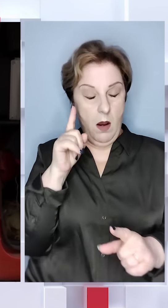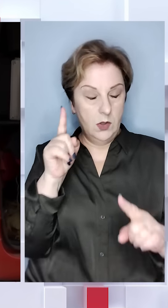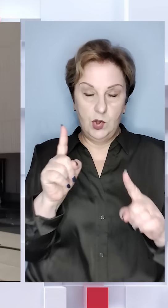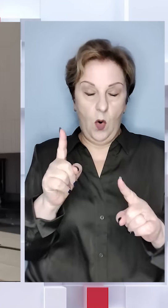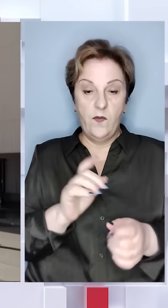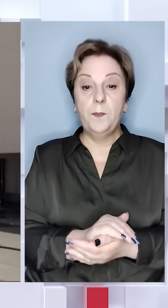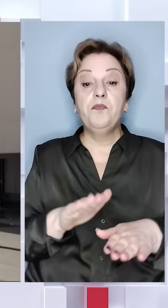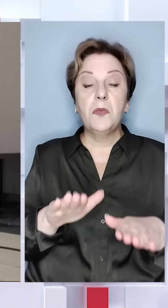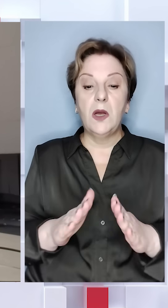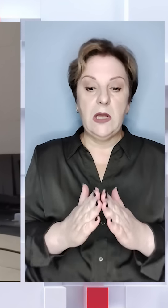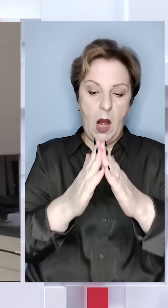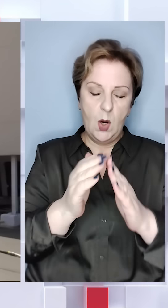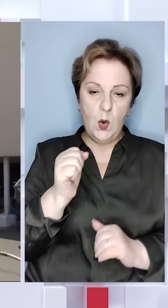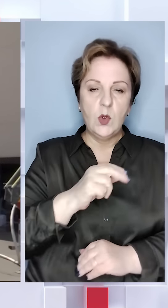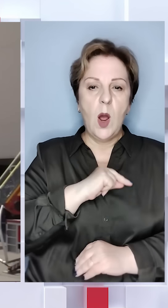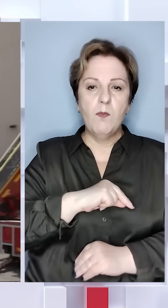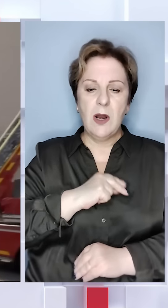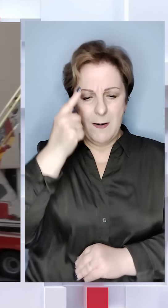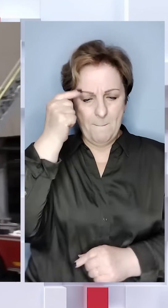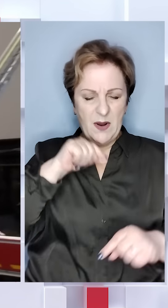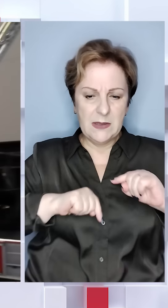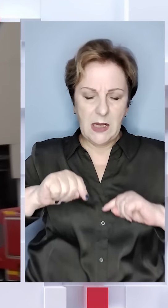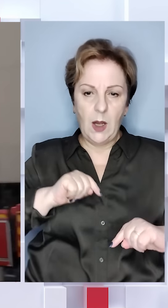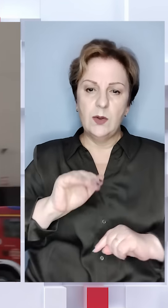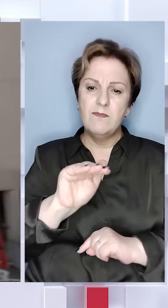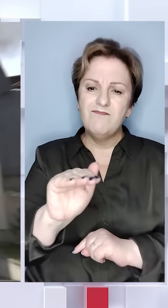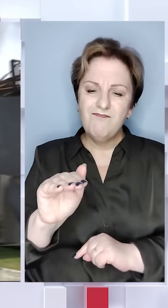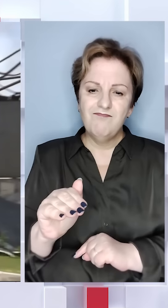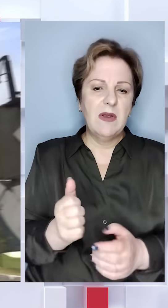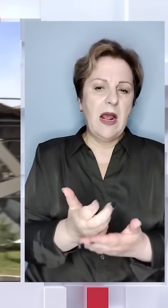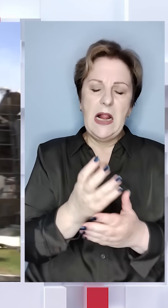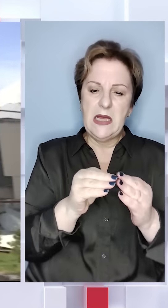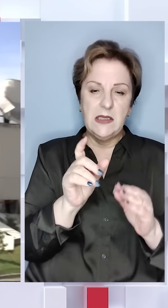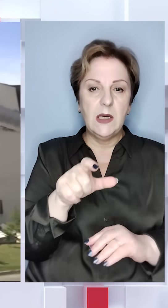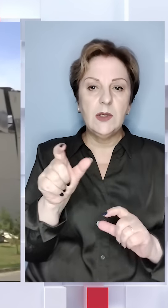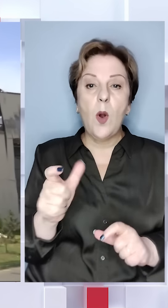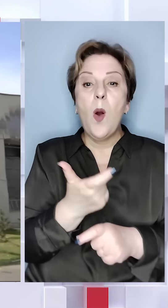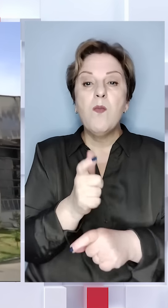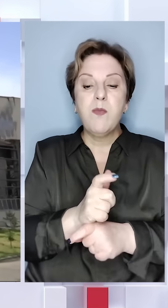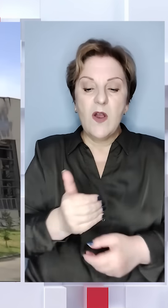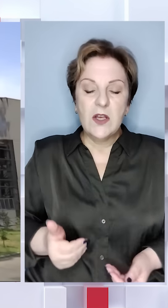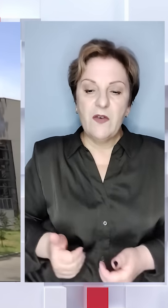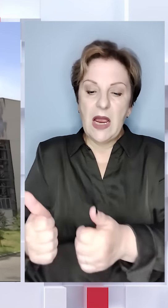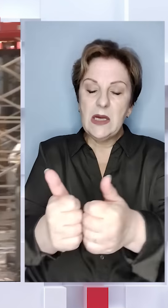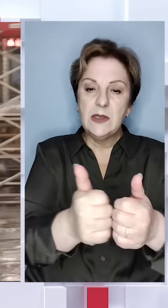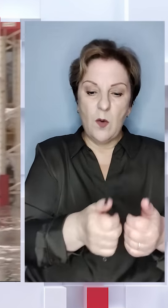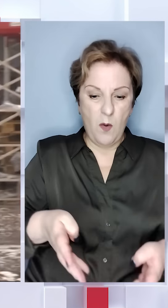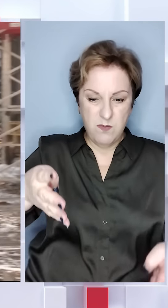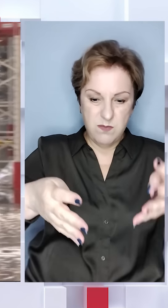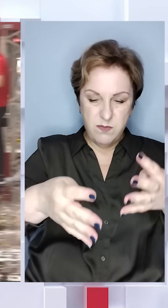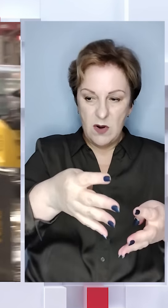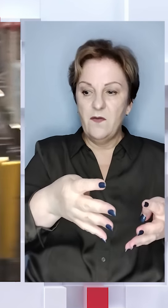вона шокована. На місці ракетного удару працювали психологи. До них звернулися кілька десятків людей. Це переважно жителі сусідньої